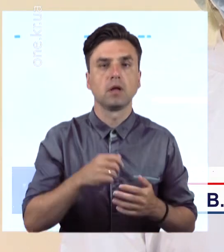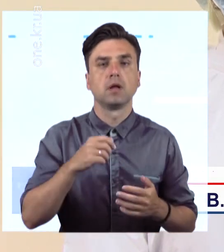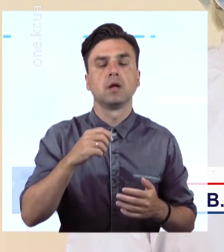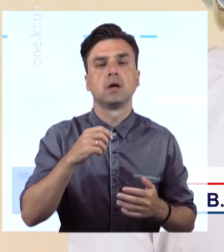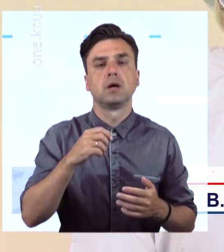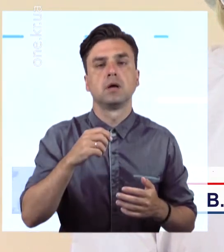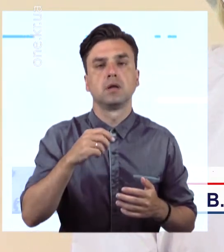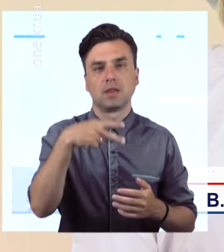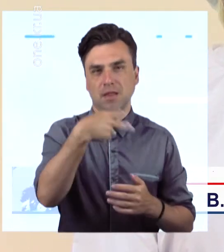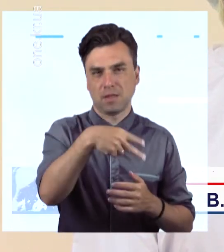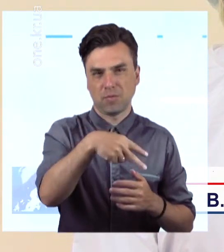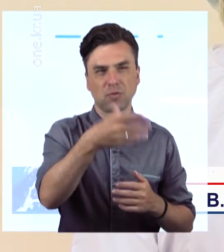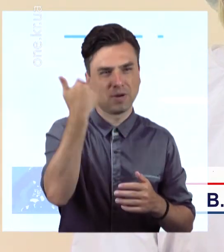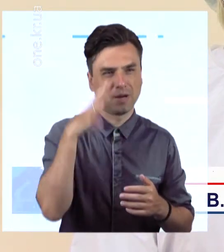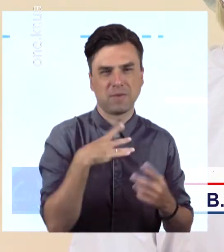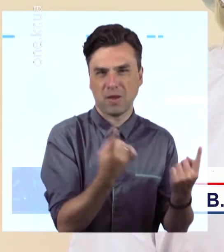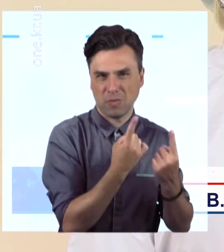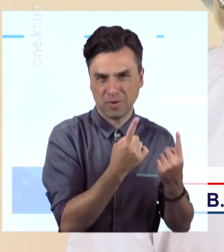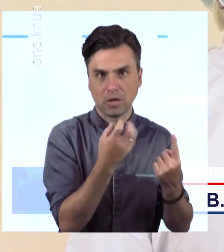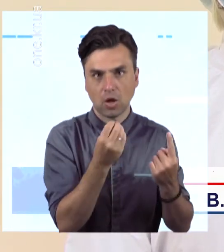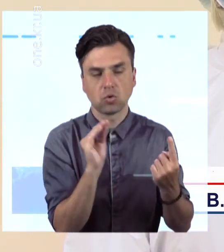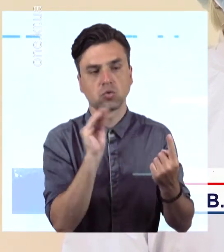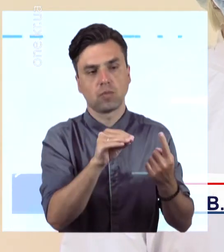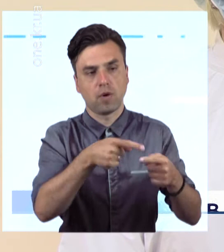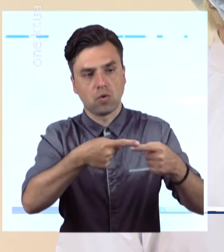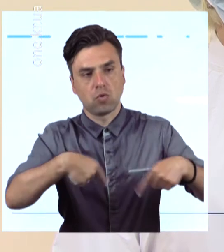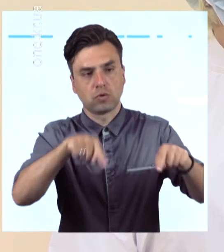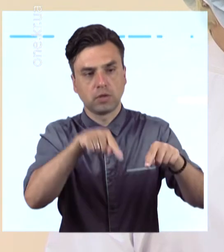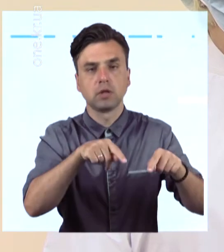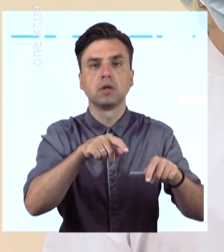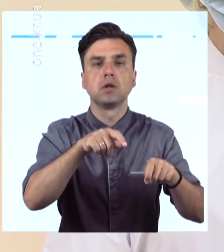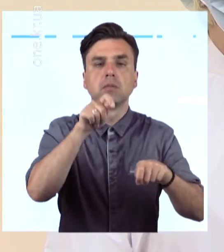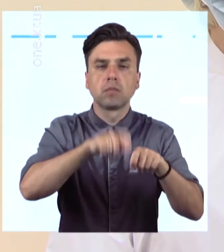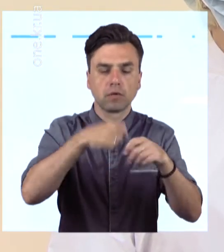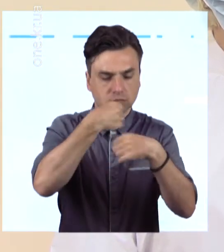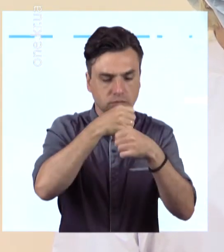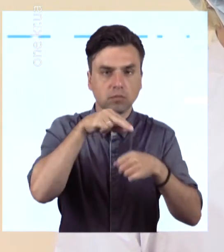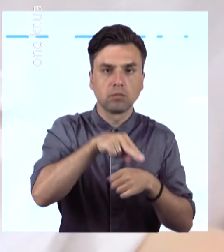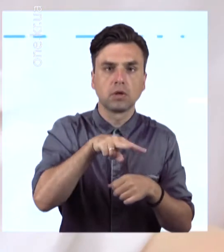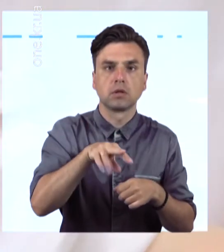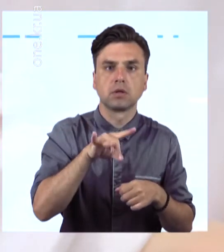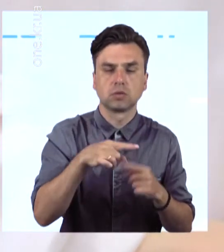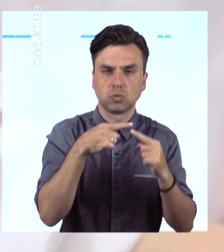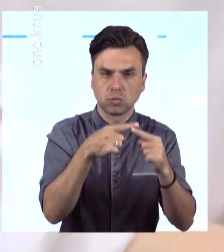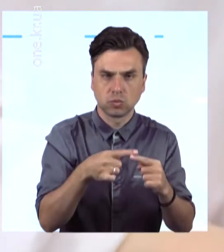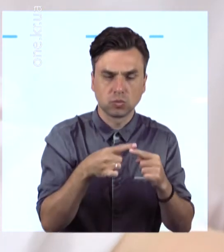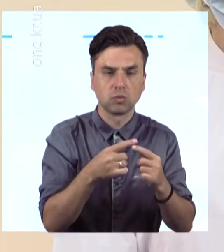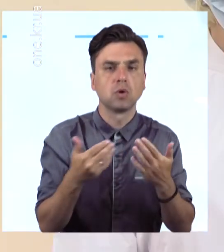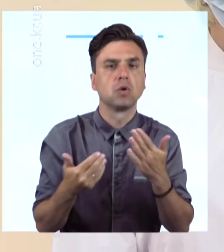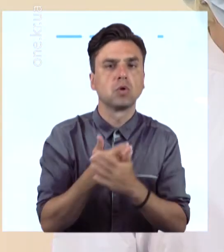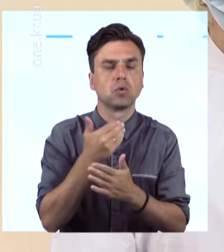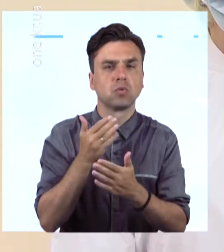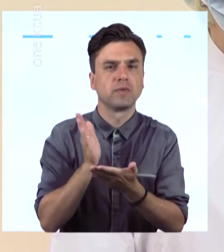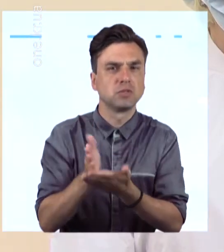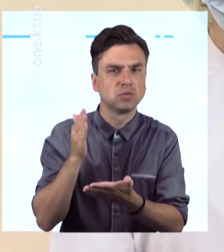один відділ ПЛР. Тут проведено ремонтні роботи, закуплене обладнання. З'явився ампліфікатор,